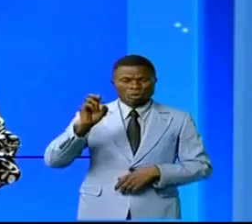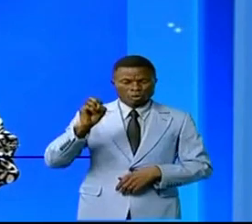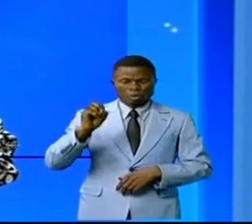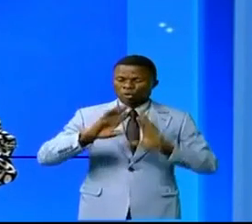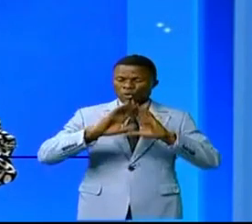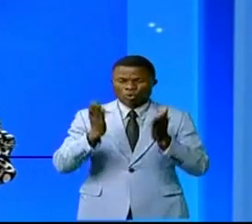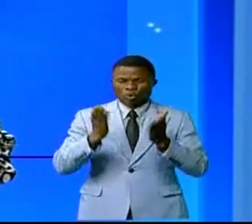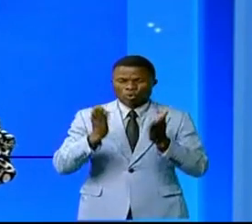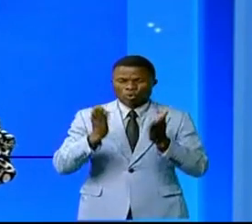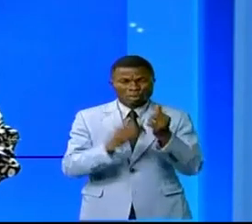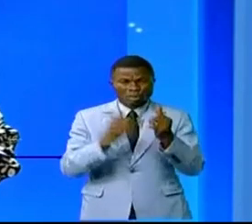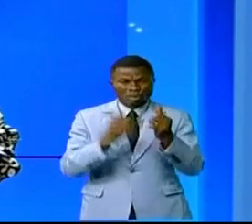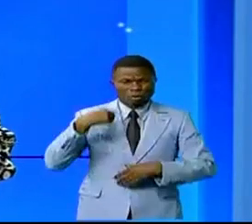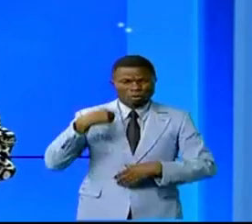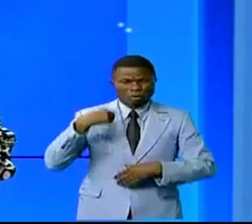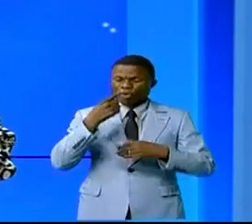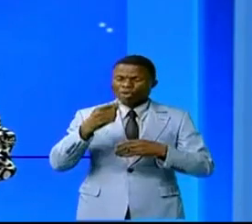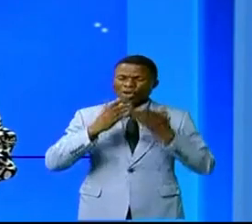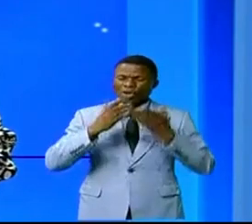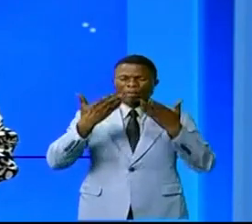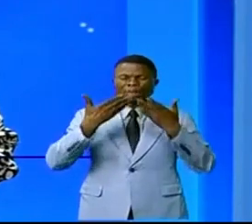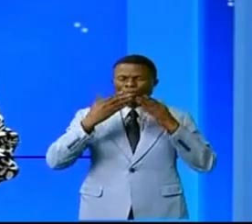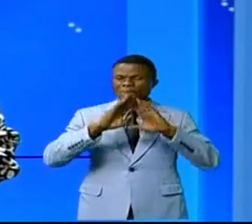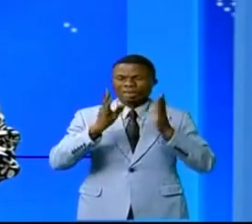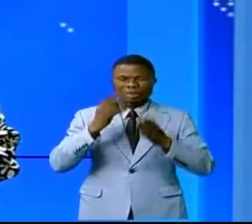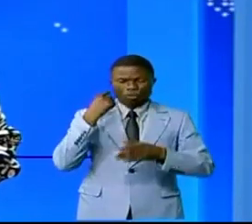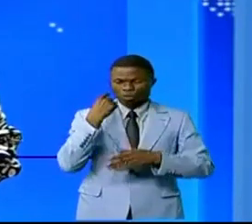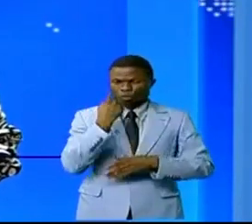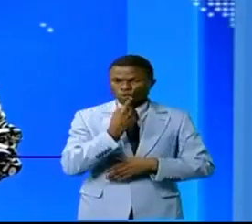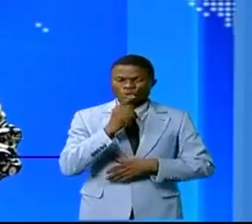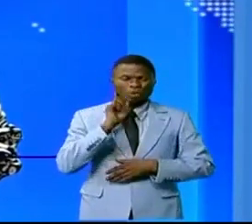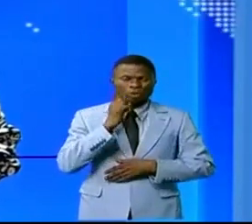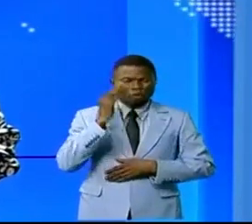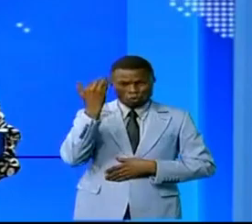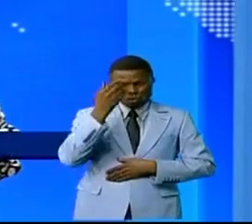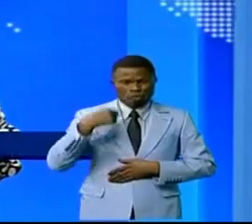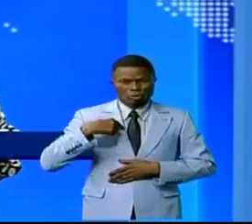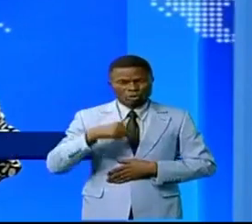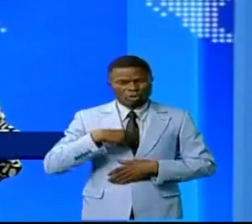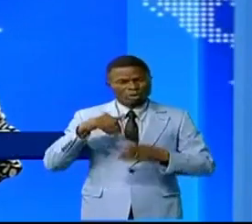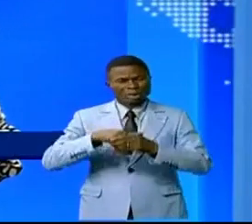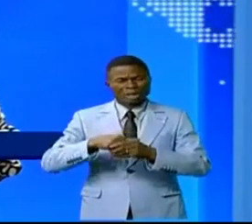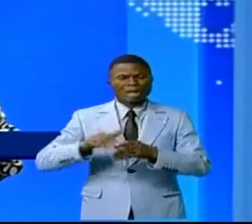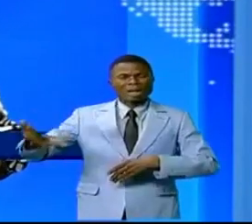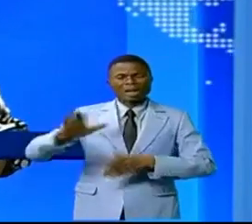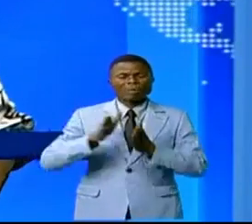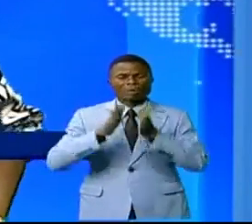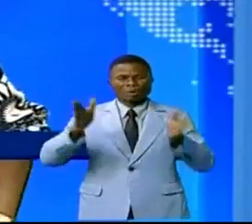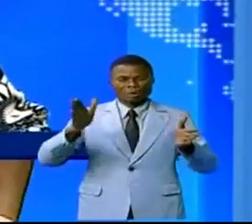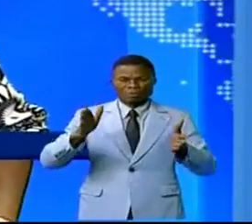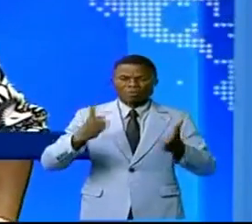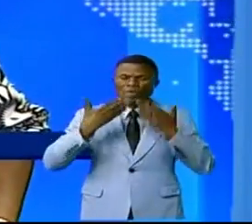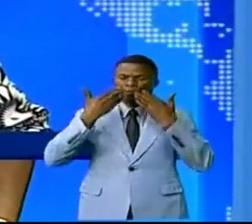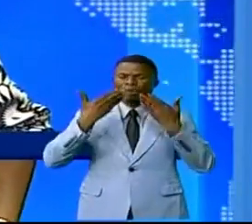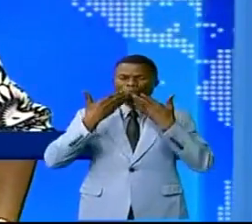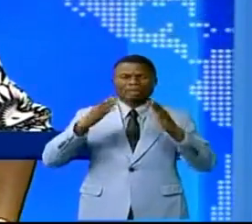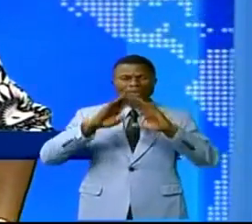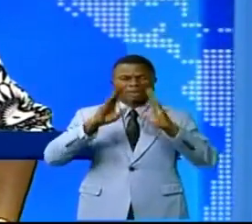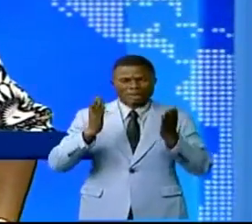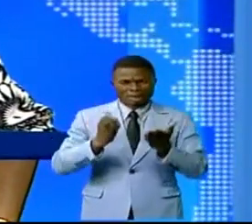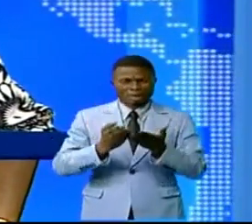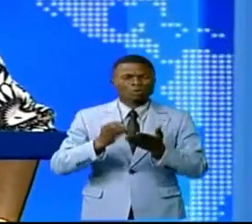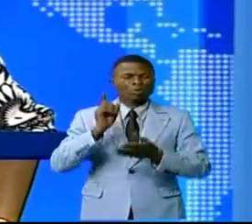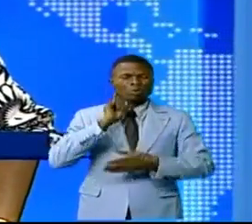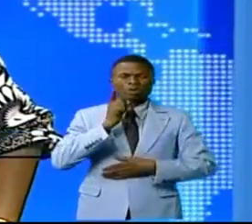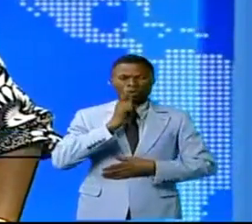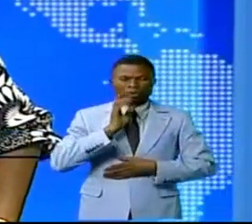Pati Kuedi ont réalisé ce journal écrit par Dorcas Essengo avec Michel Tamouzi